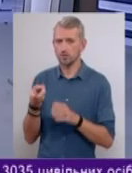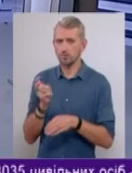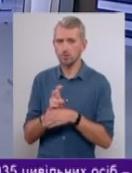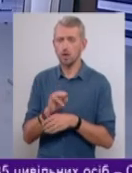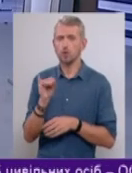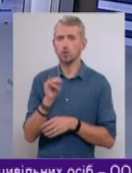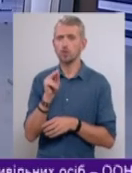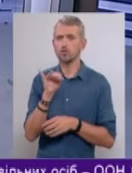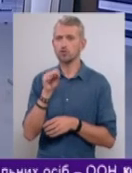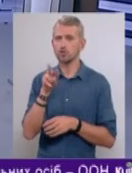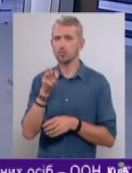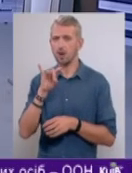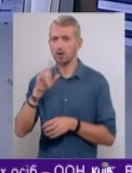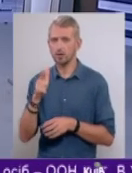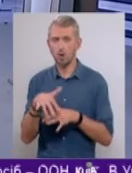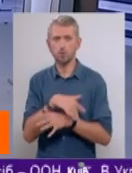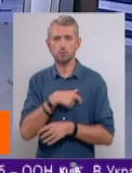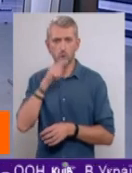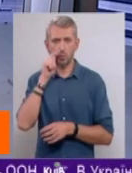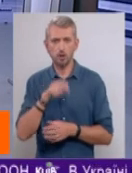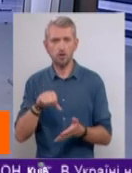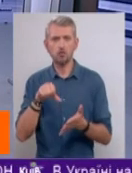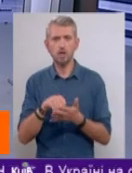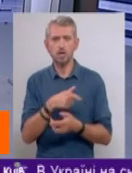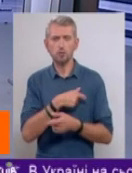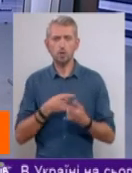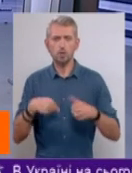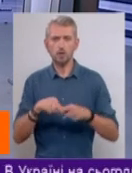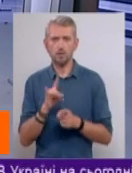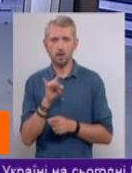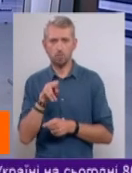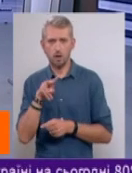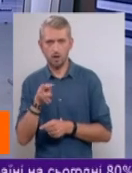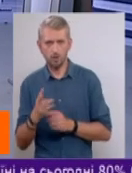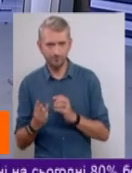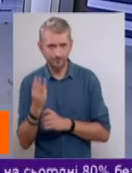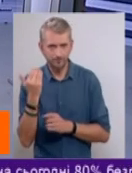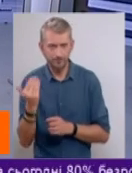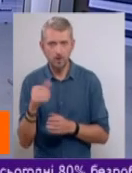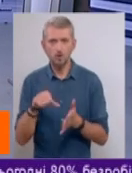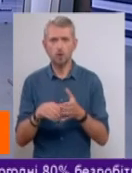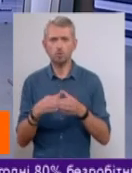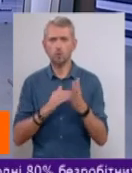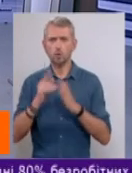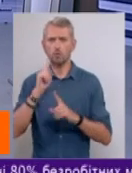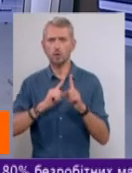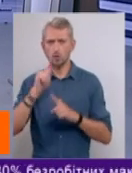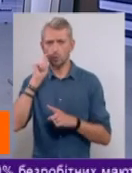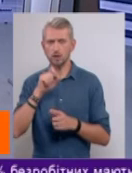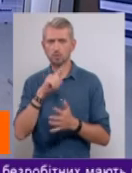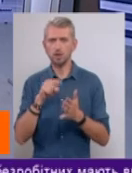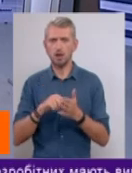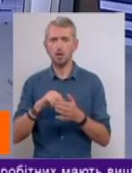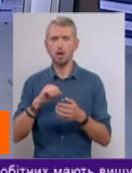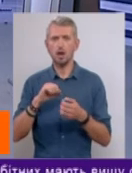Чизм, чижмарь народный депутат Украины, член депутатской фракции Радикальной партии Олега Ляшка, член Комитета Верховной Ради Украины з питань паливно